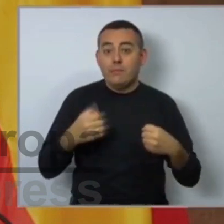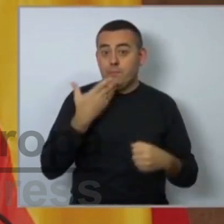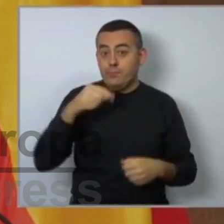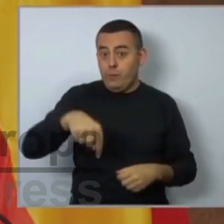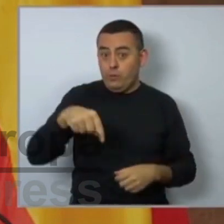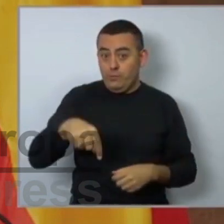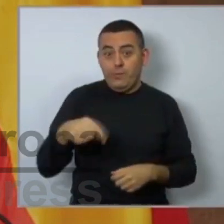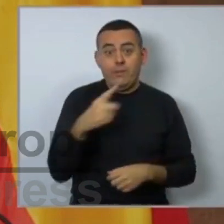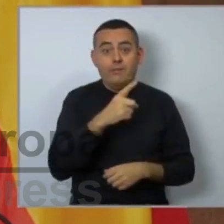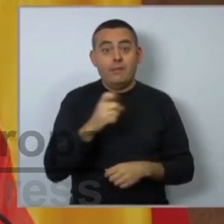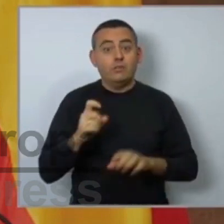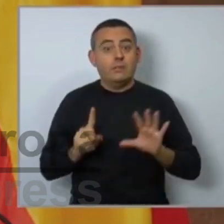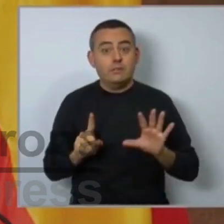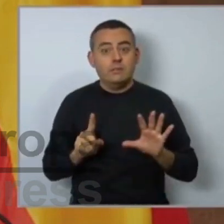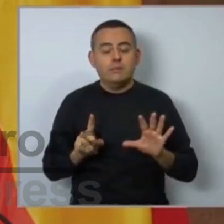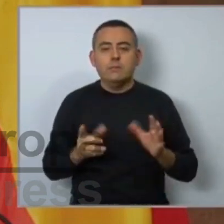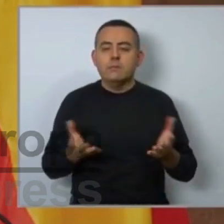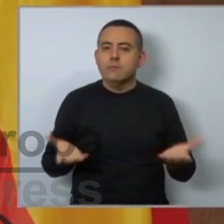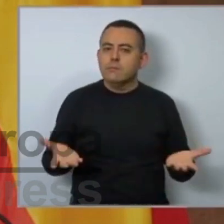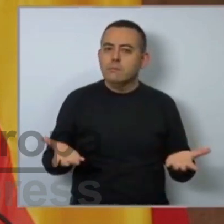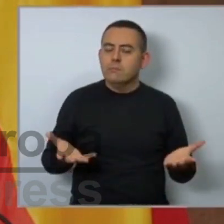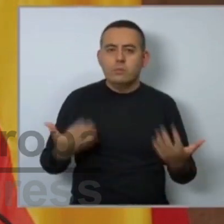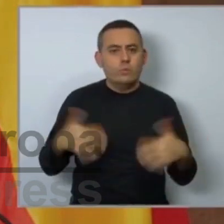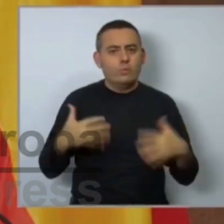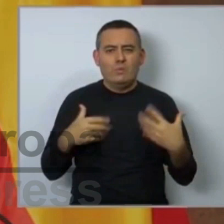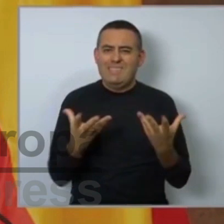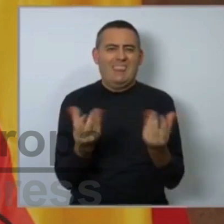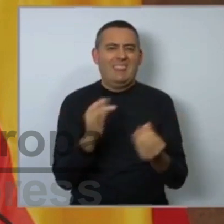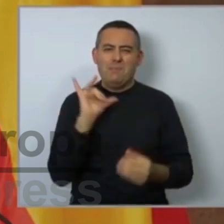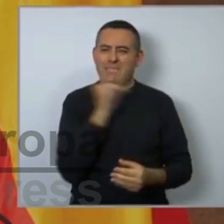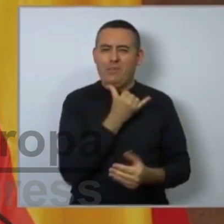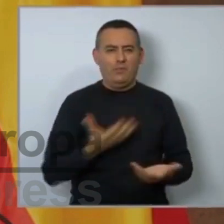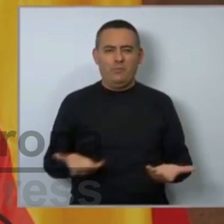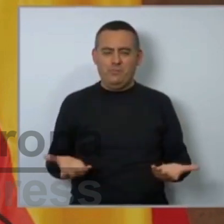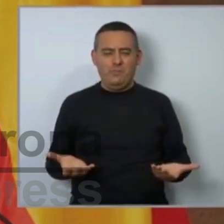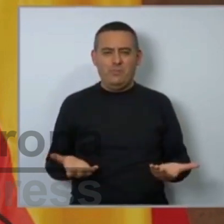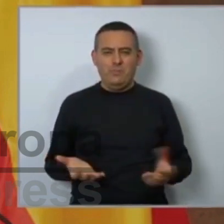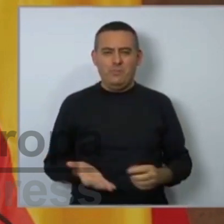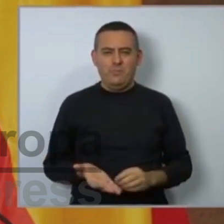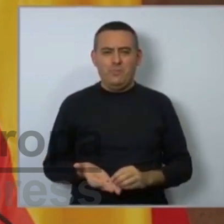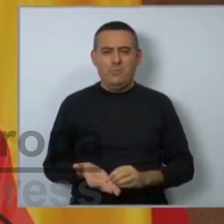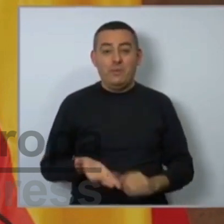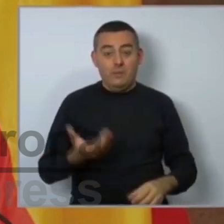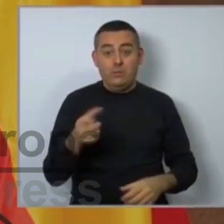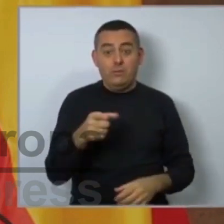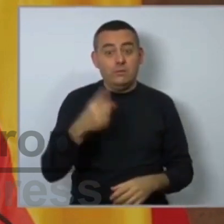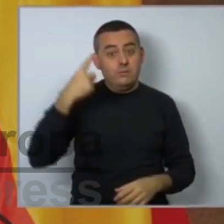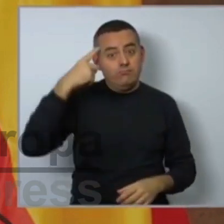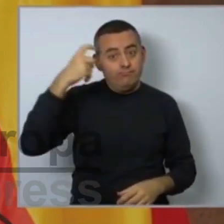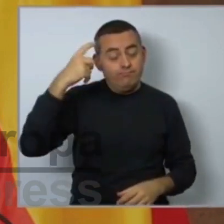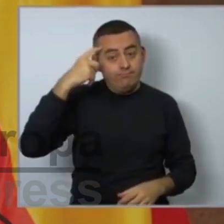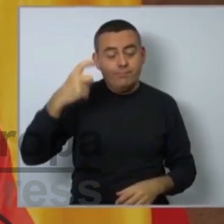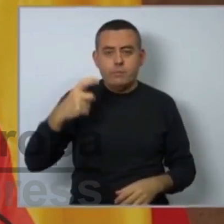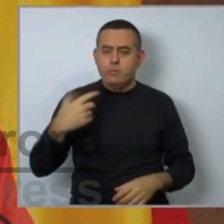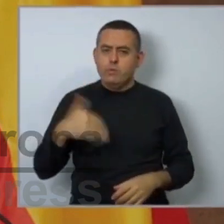106, és una xifra insoportable. Són el dolorós recordatori de la